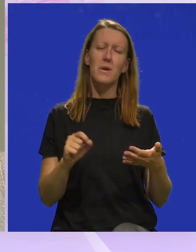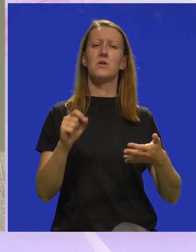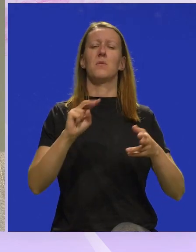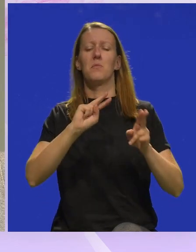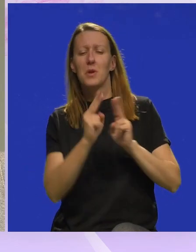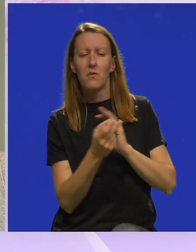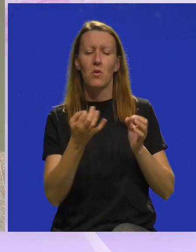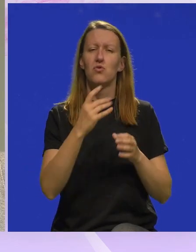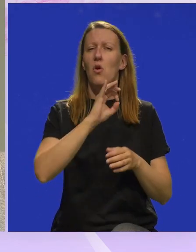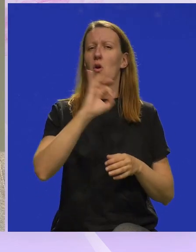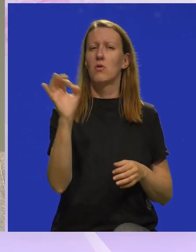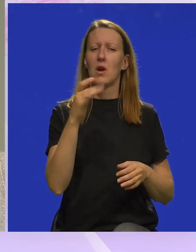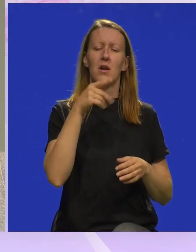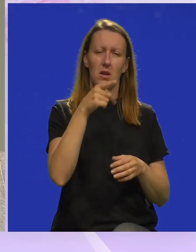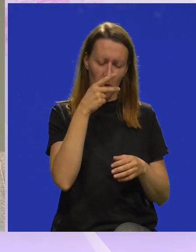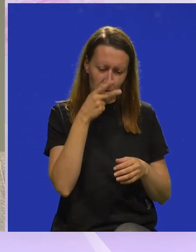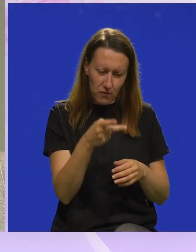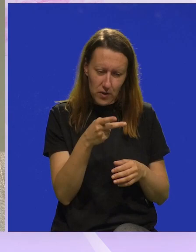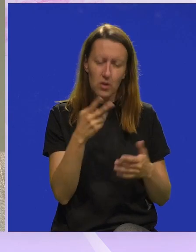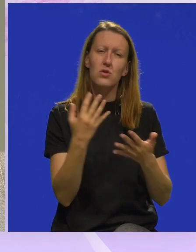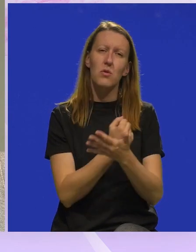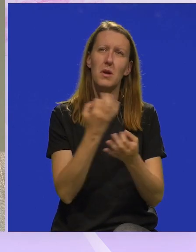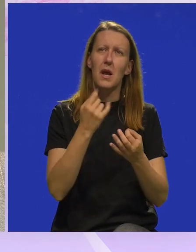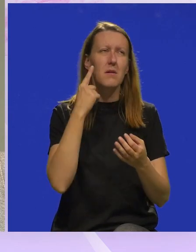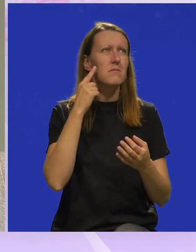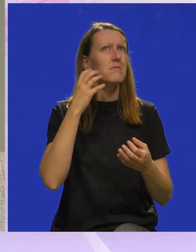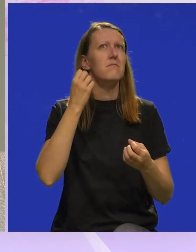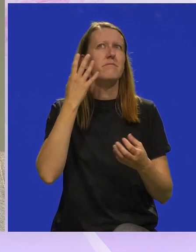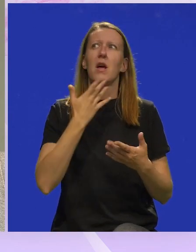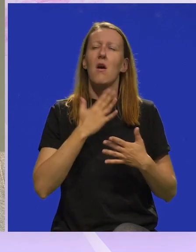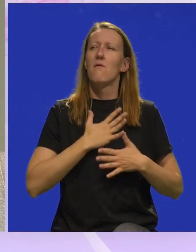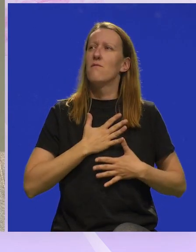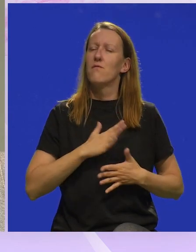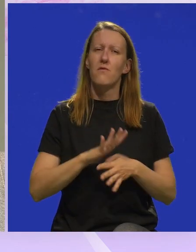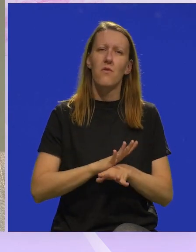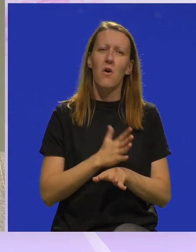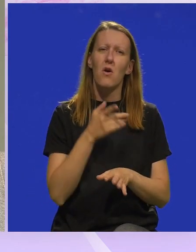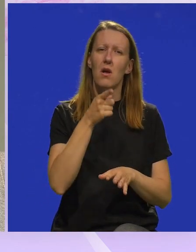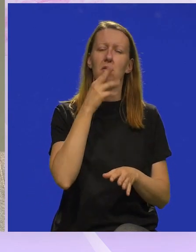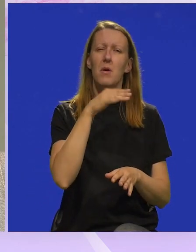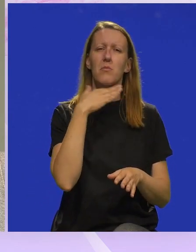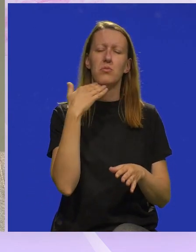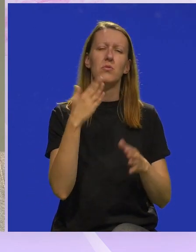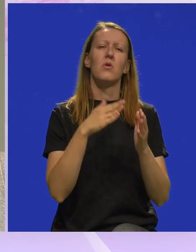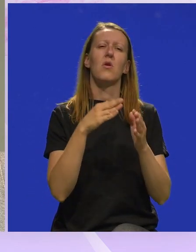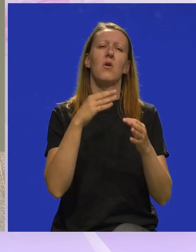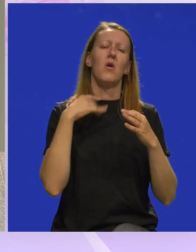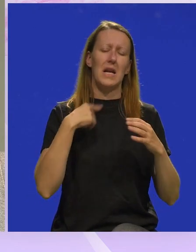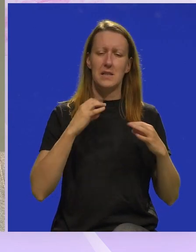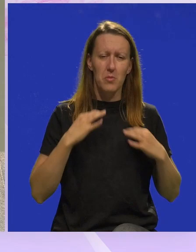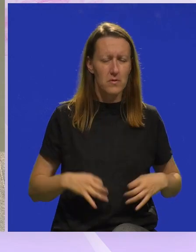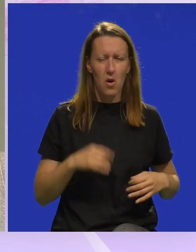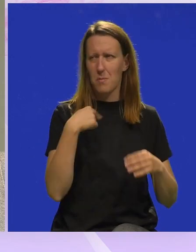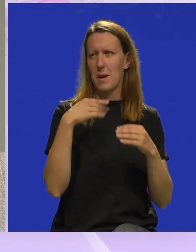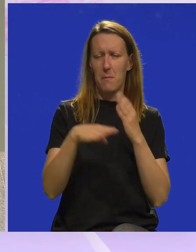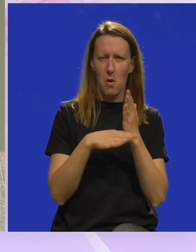pretvore u nešto fantastično. I onda kad ti to vidiš, dobiješ i neku inspiraciju, neki gušt. Tu mi majh stvarno puno pomaža, ja nisam profesionalac,